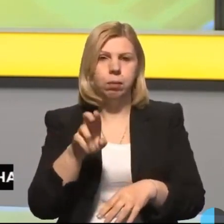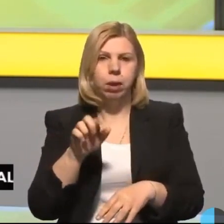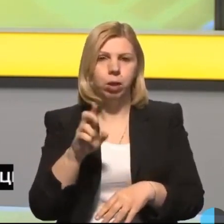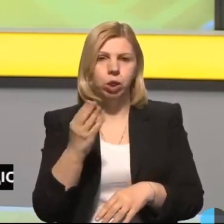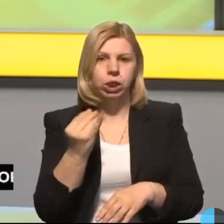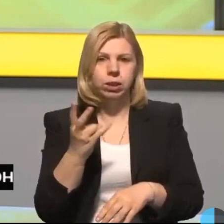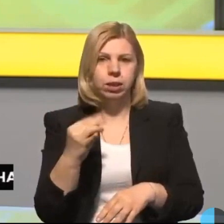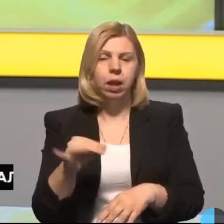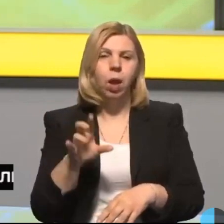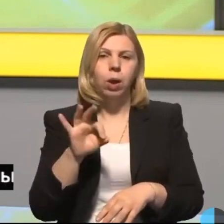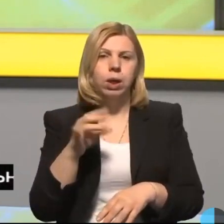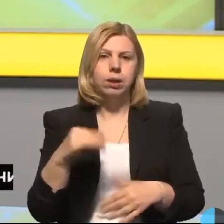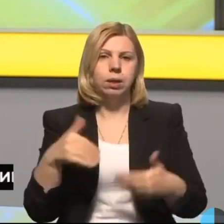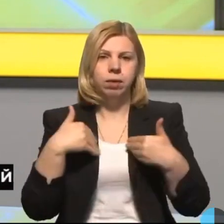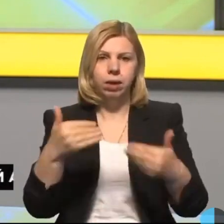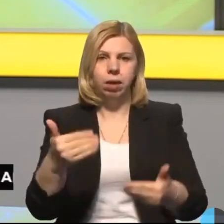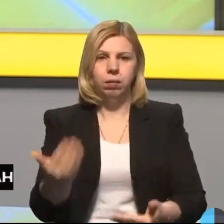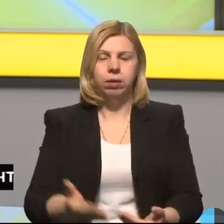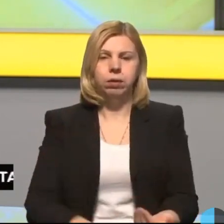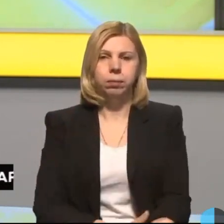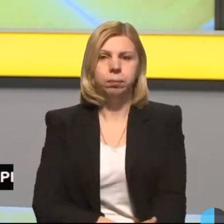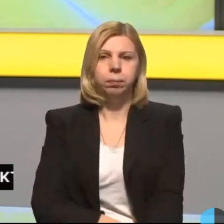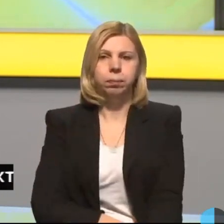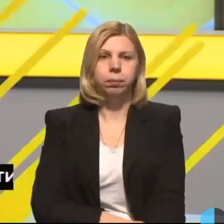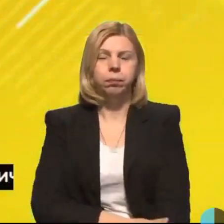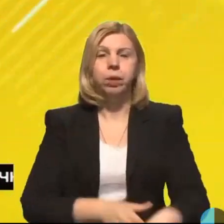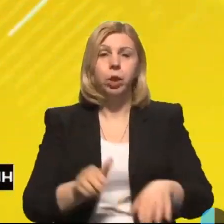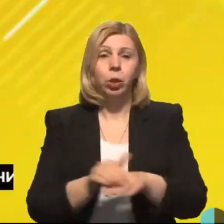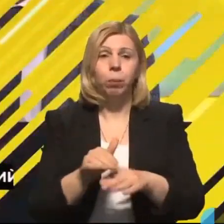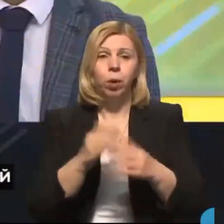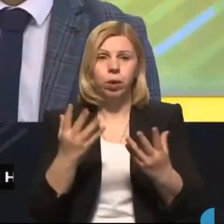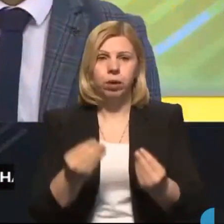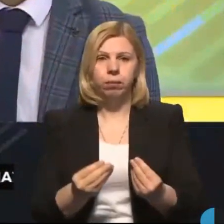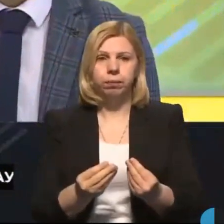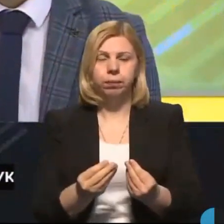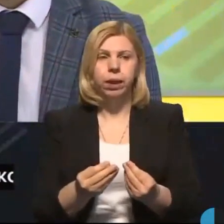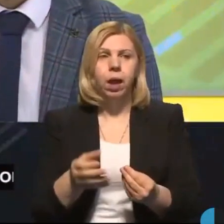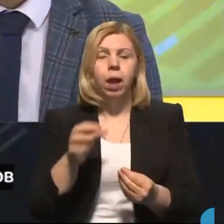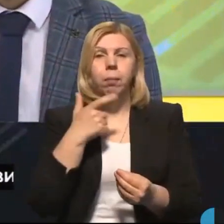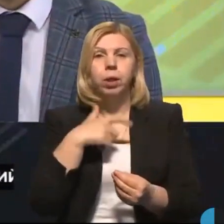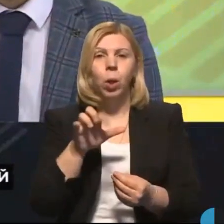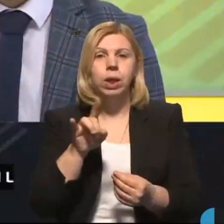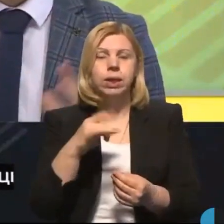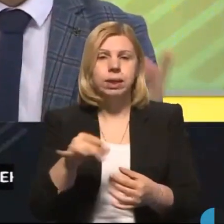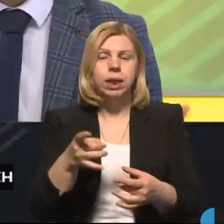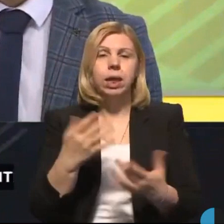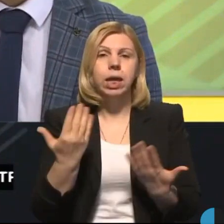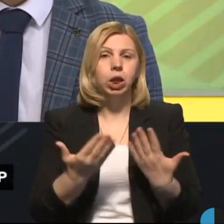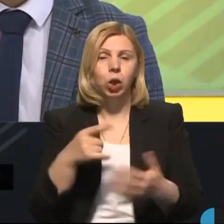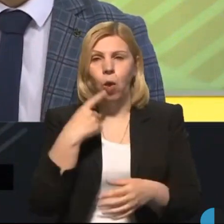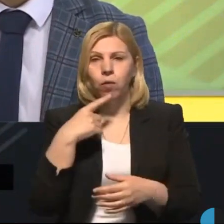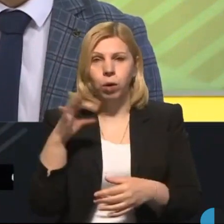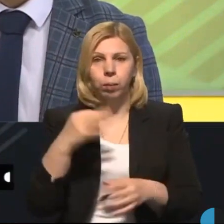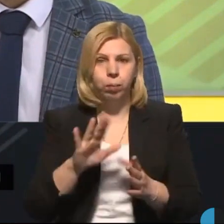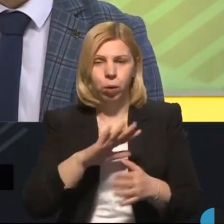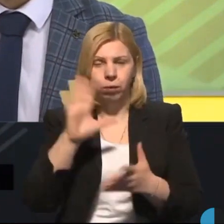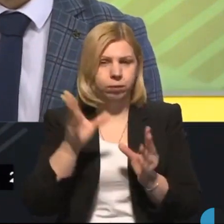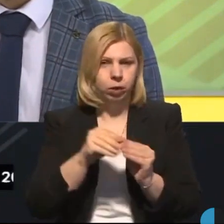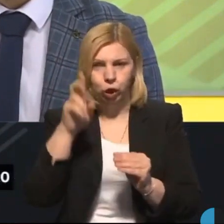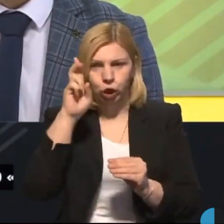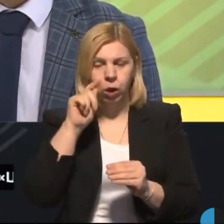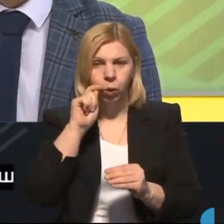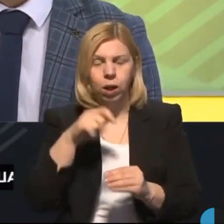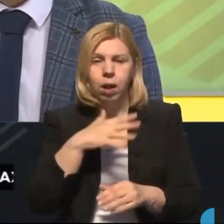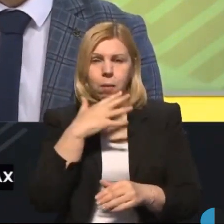Білошицьким. Пане Олексію, вітаю вас. Доброго дня. Пане Олексію, скажи, будь ласка, якщо говоримо про цілу країну, то